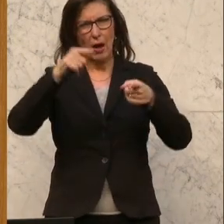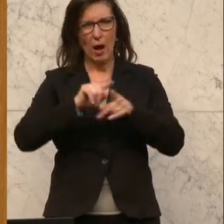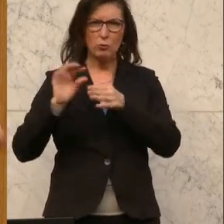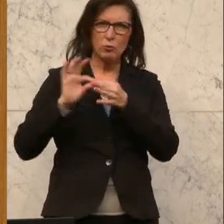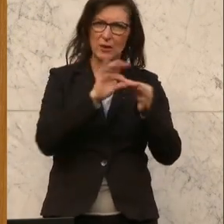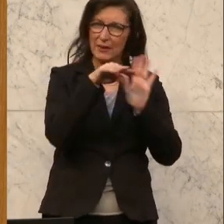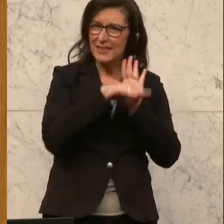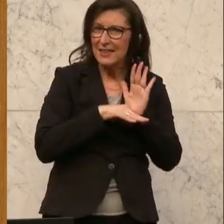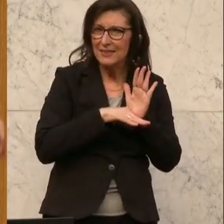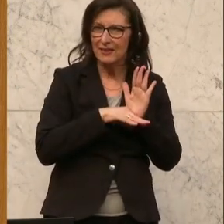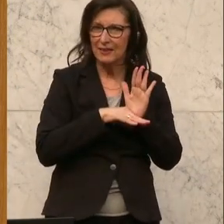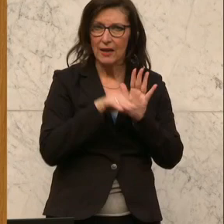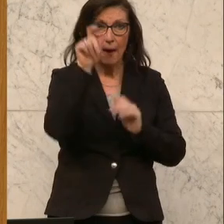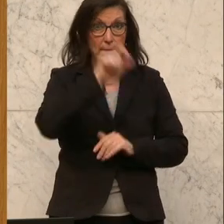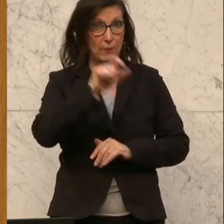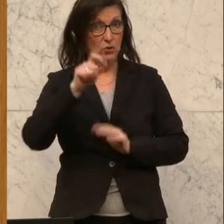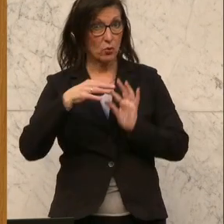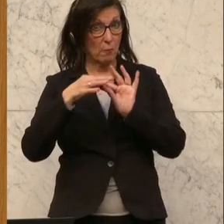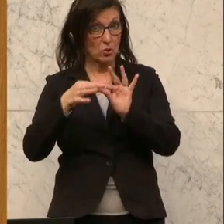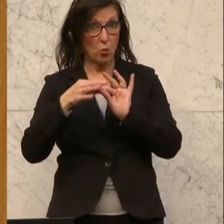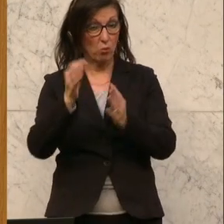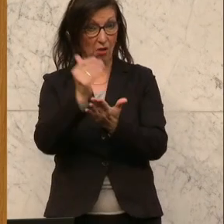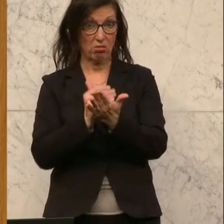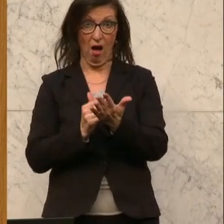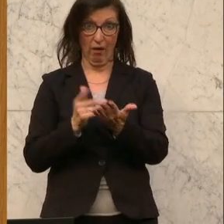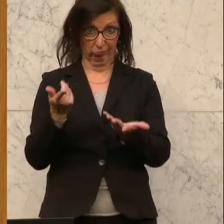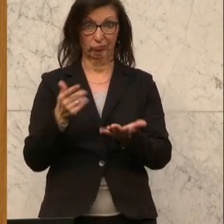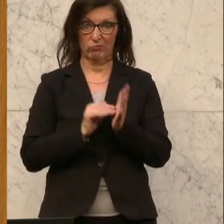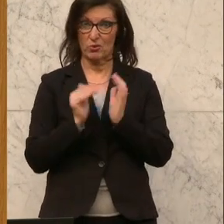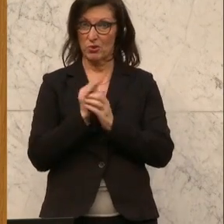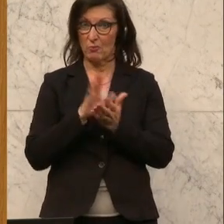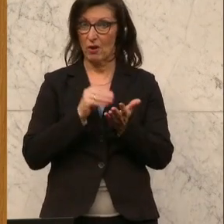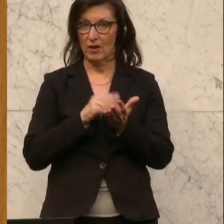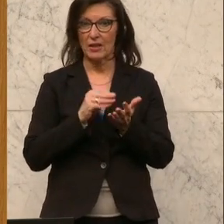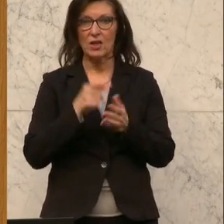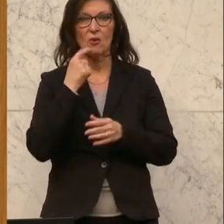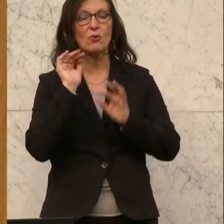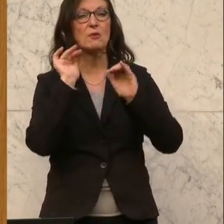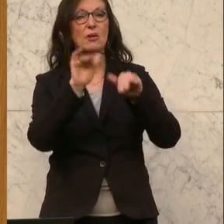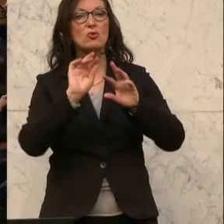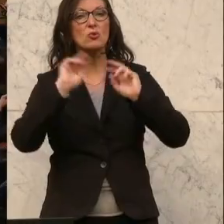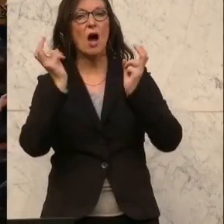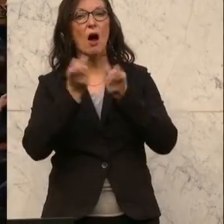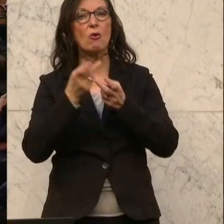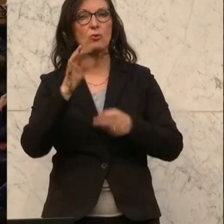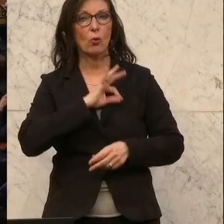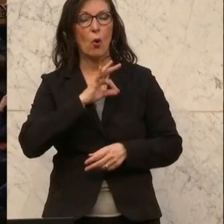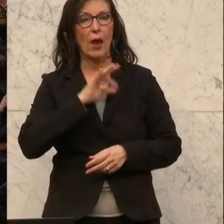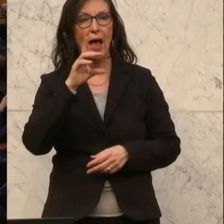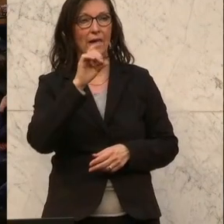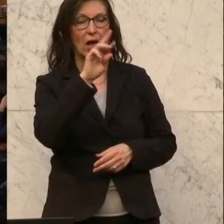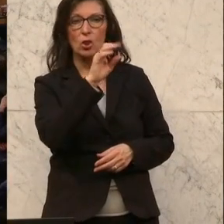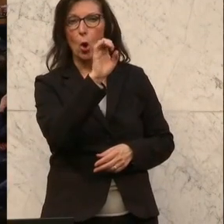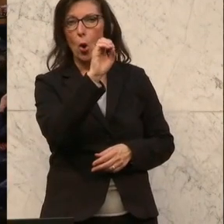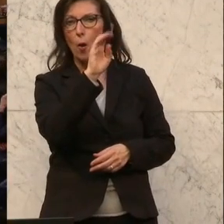Es werden nämlich personenbezogene Daten verwendet. Kollege Trobitz hat es im Konsumentenschutzausschuss auch angesprochen, völlig zu Recht, dass auch die